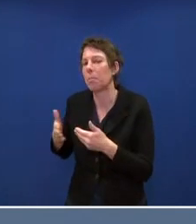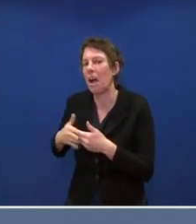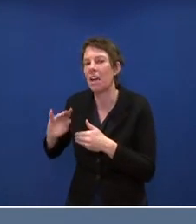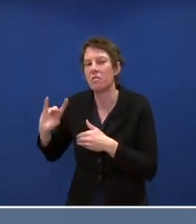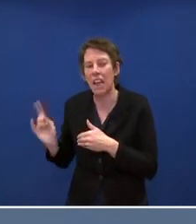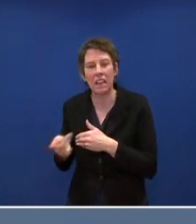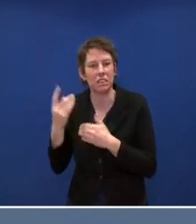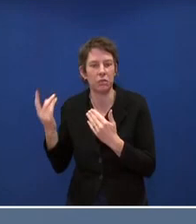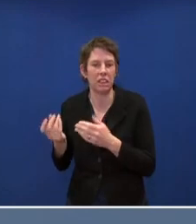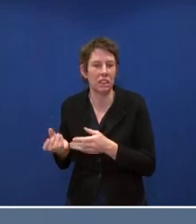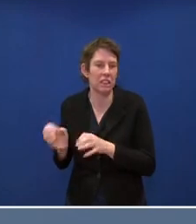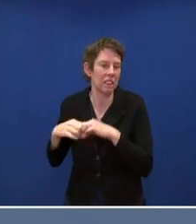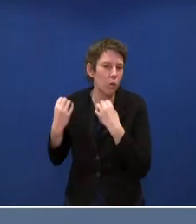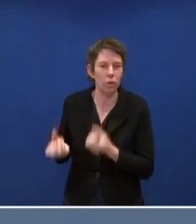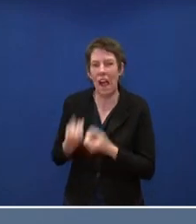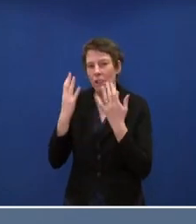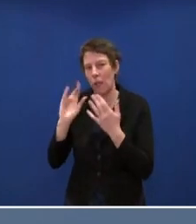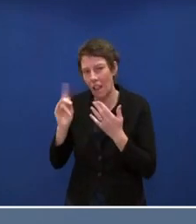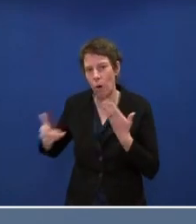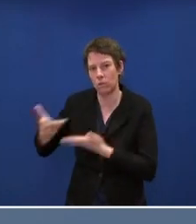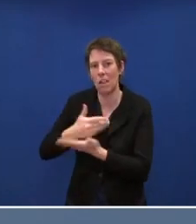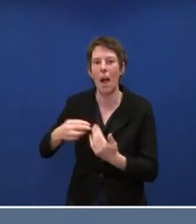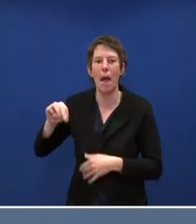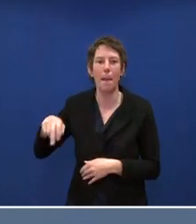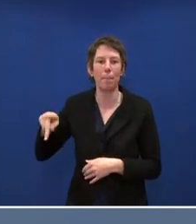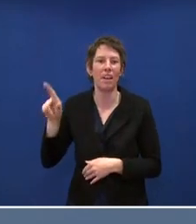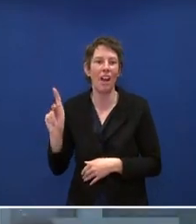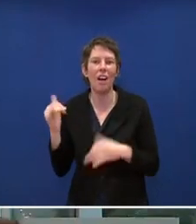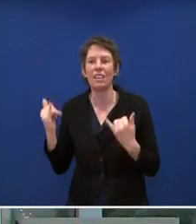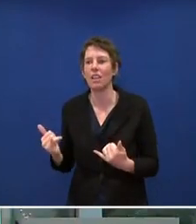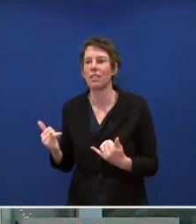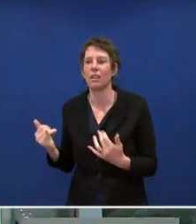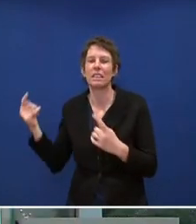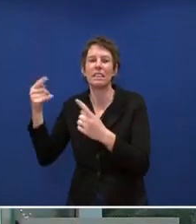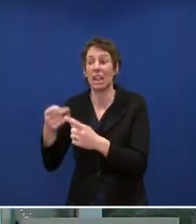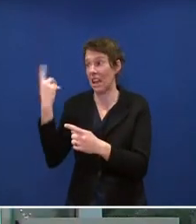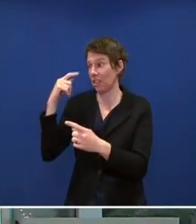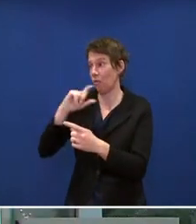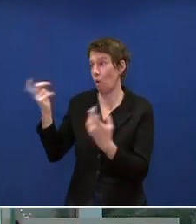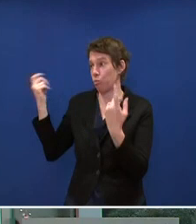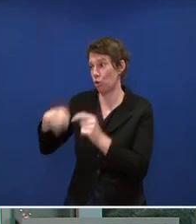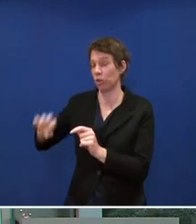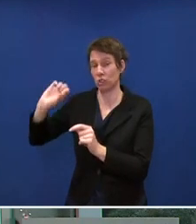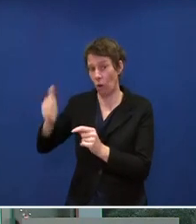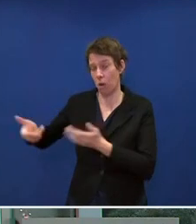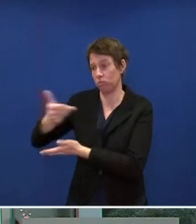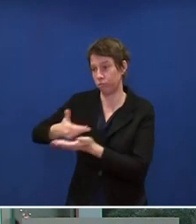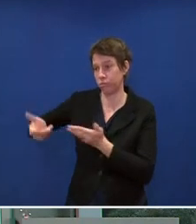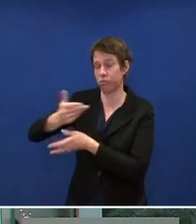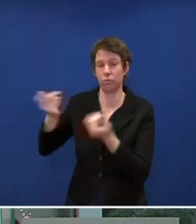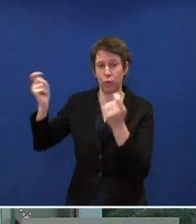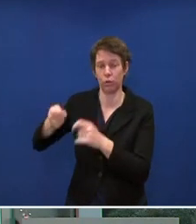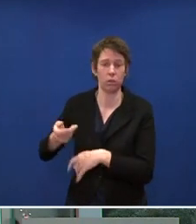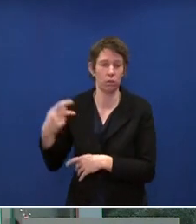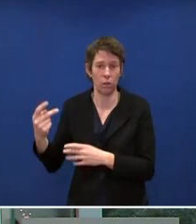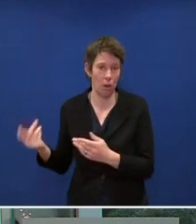kurz angesprochen wird. Aber es ist jetzt, diese MPK ist nicht dazu da, die Beschlüsse von vergangener Woche in irgendeiner Form noch mal zu